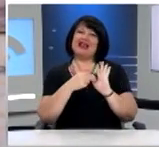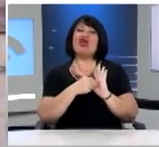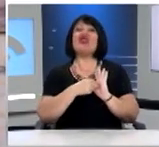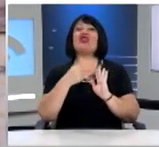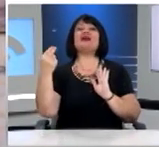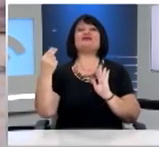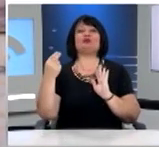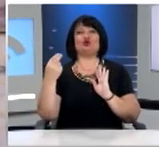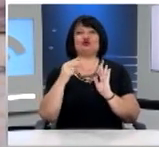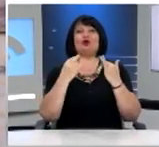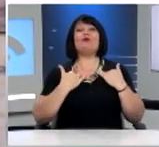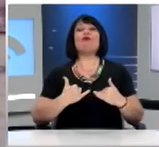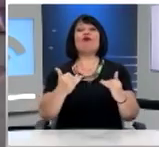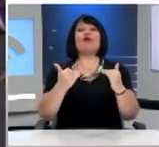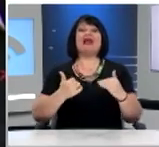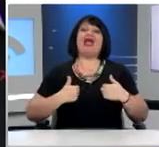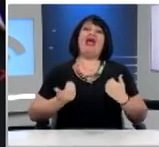θεσμός της Βουλής των Εφήβων.